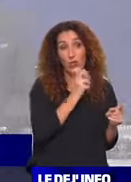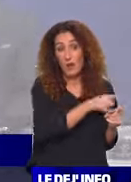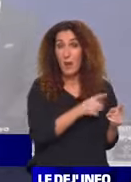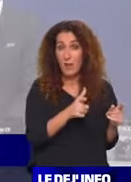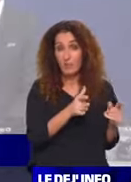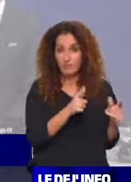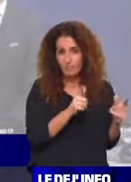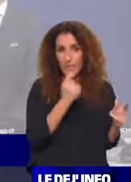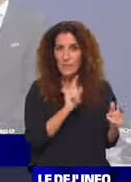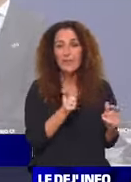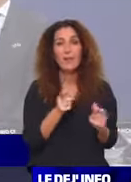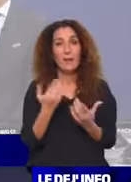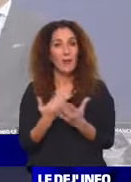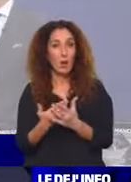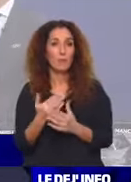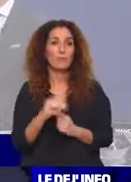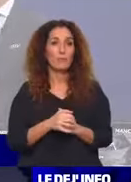Chelsea vient d'être tirée au sort.